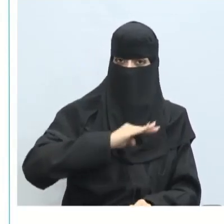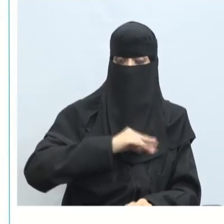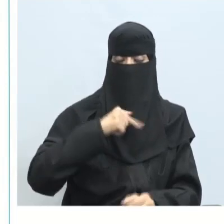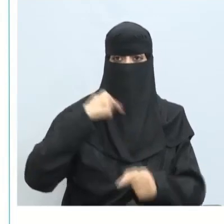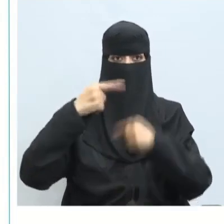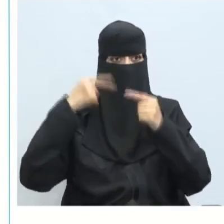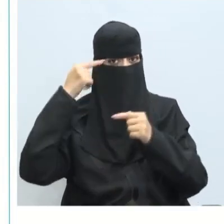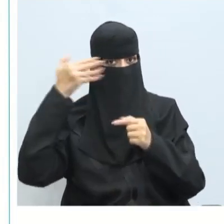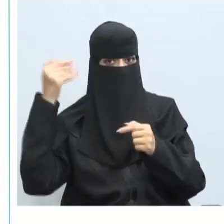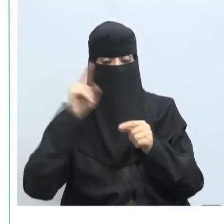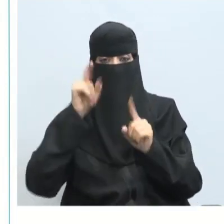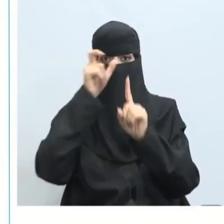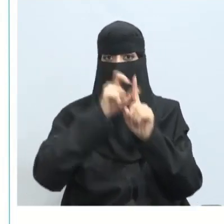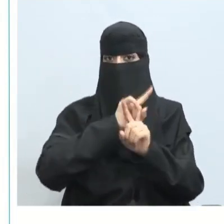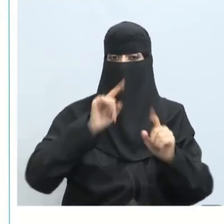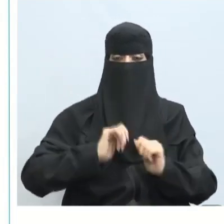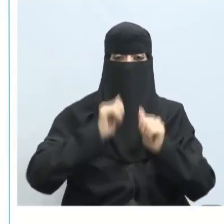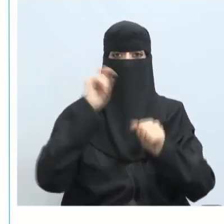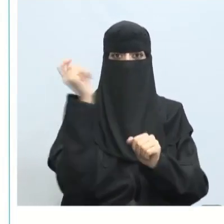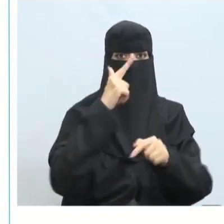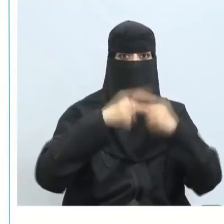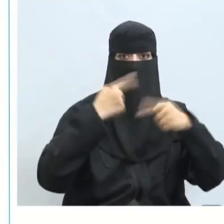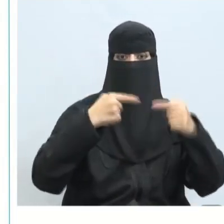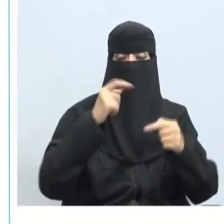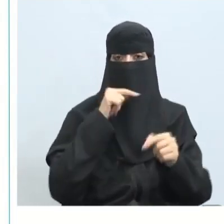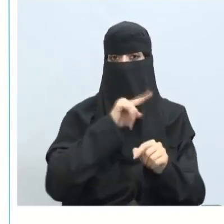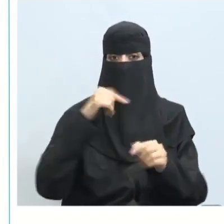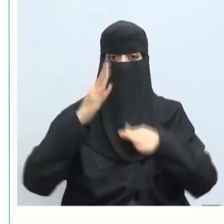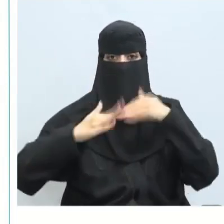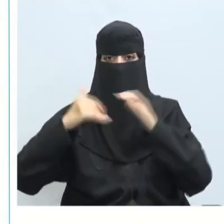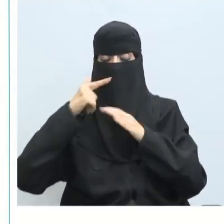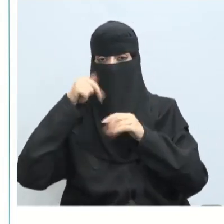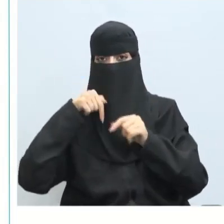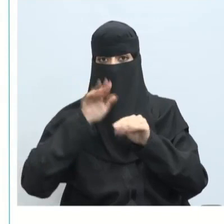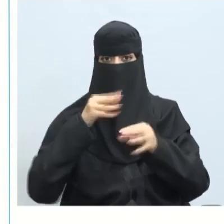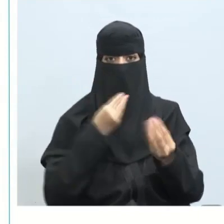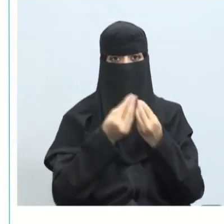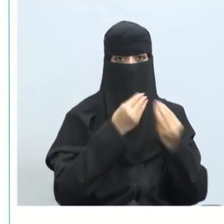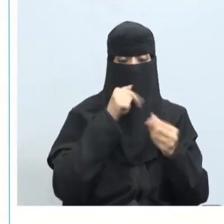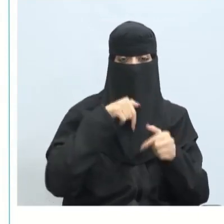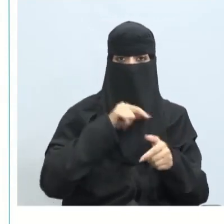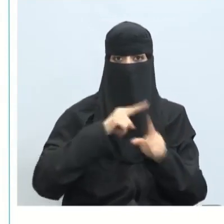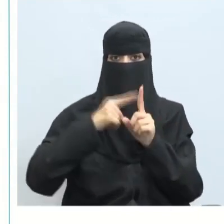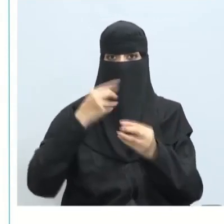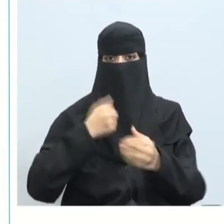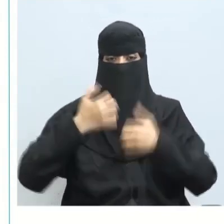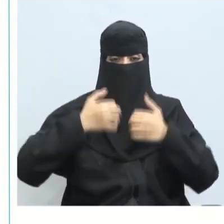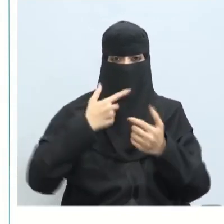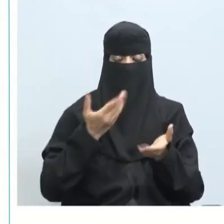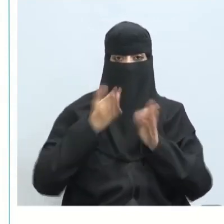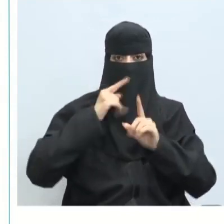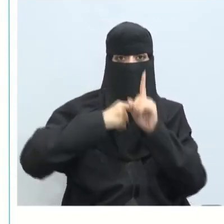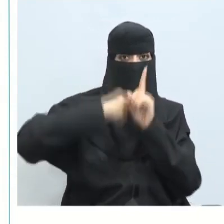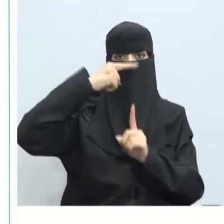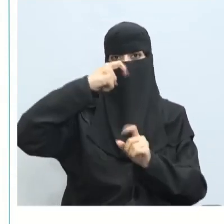هناك بعض الأشخاص ليس لديه القدرة على الصبر أو لا يمتلك المهارة في التفاعل أو لديه حساسية زائدة أو